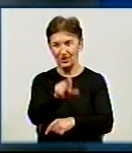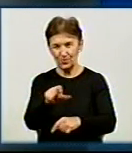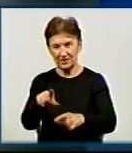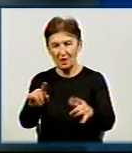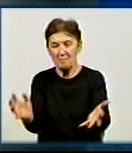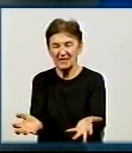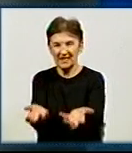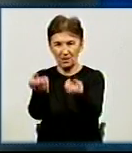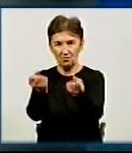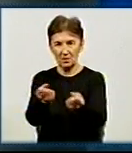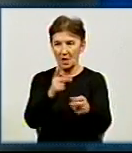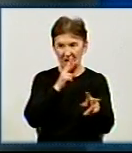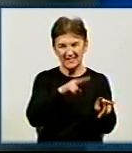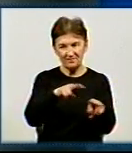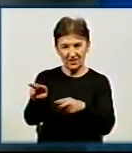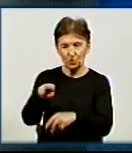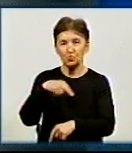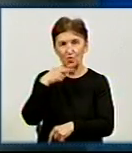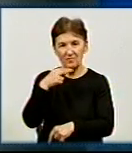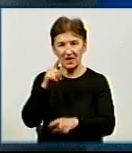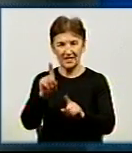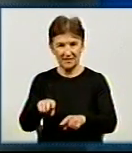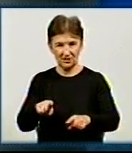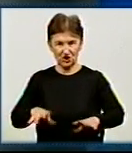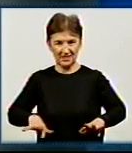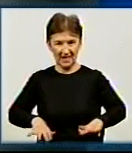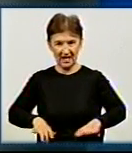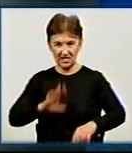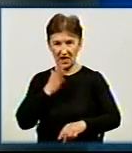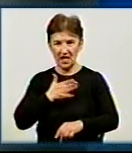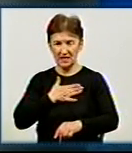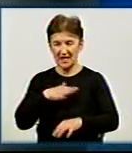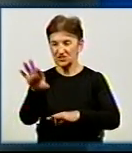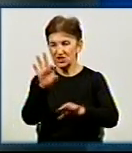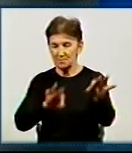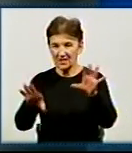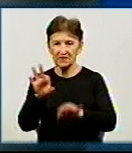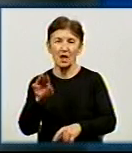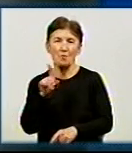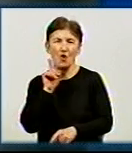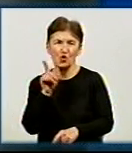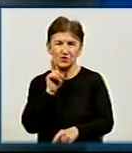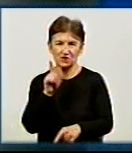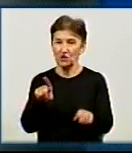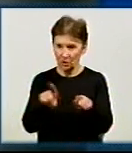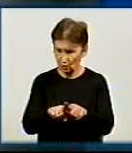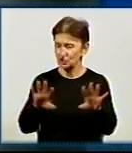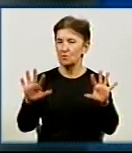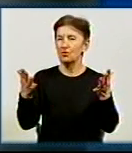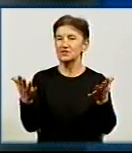олександрійців звернули увагу вже й тренери нашої збірної національної, і молодіжної збірної. І це теж подія.